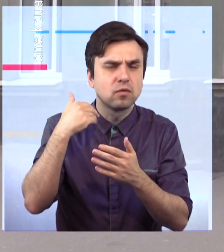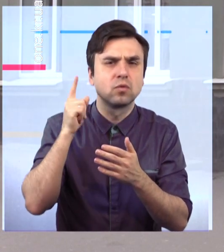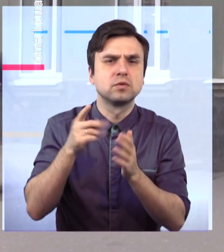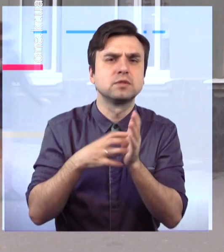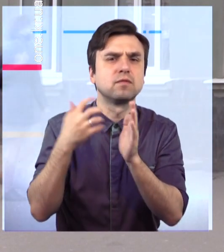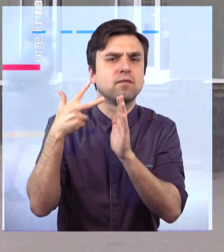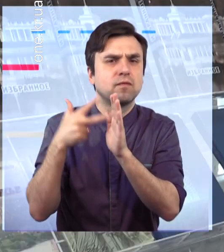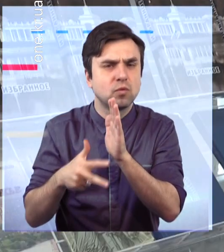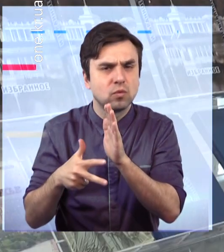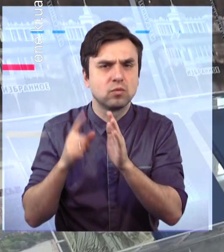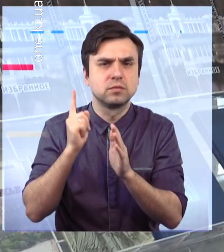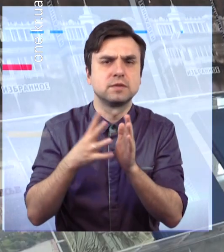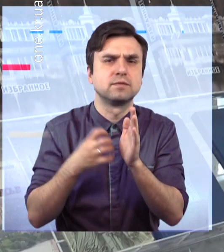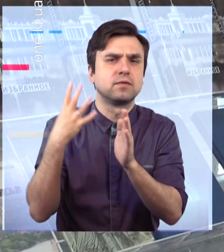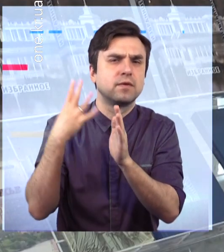«Поеми».